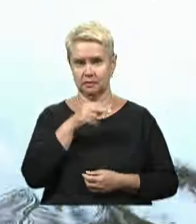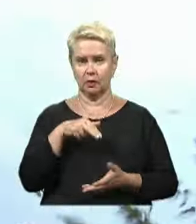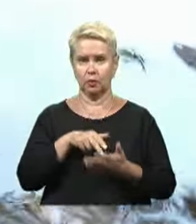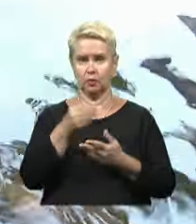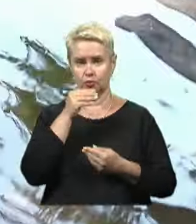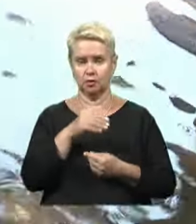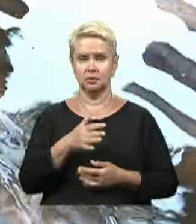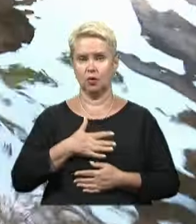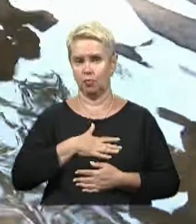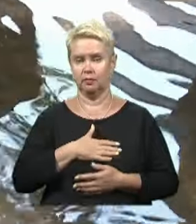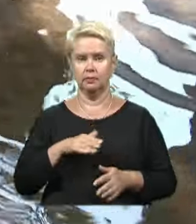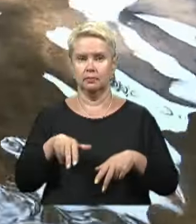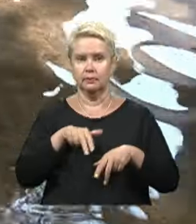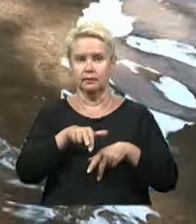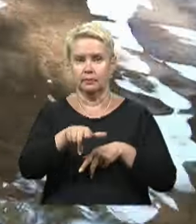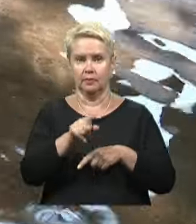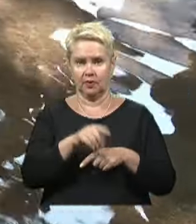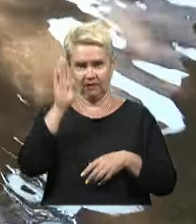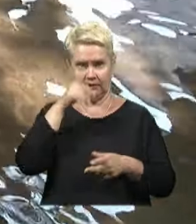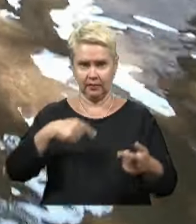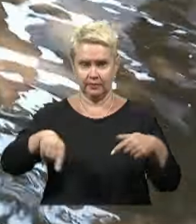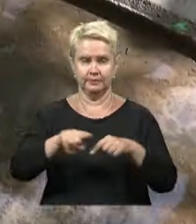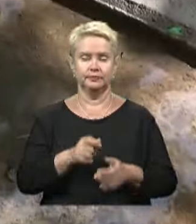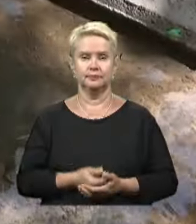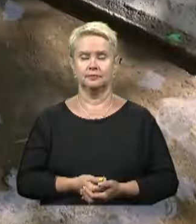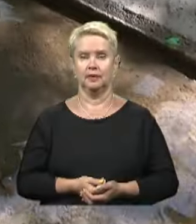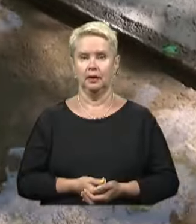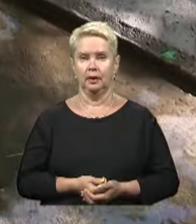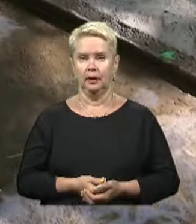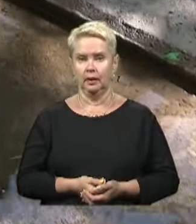ходити, бо за Любки крокує саме по цих калюжах.